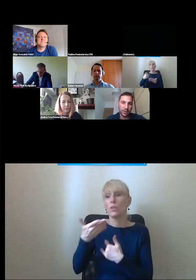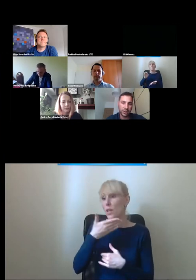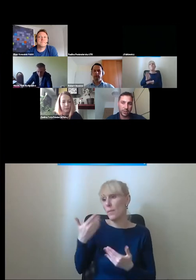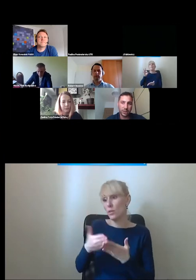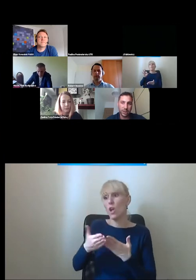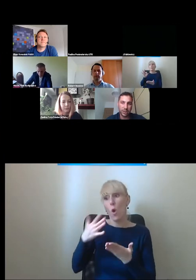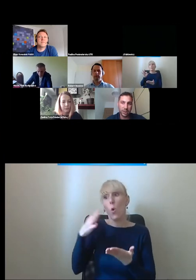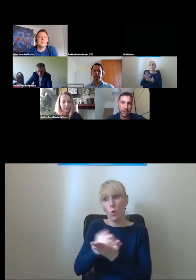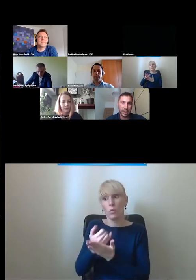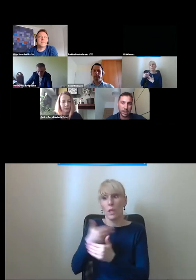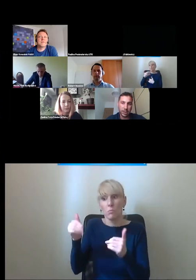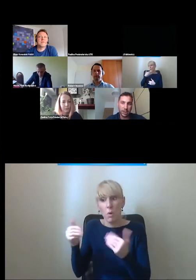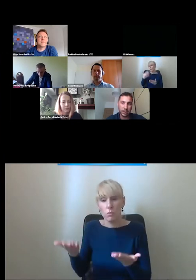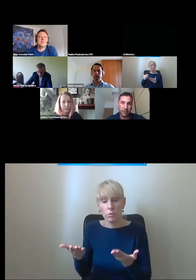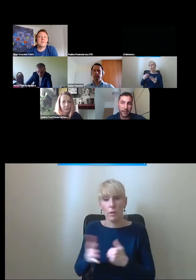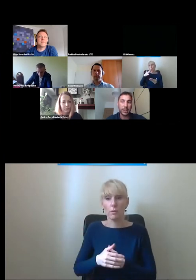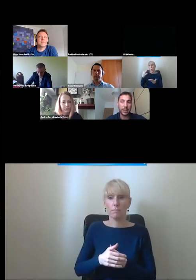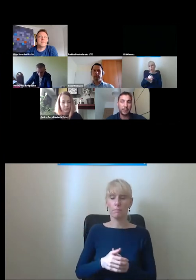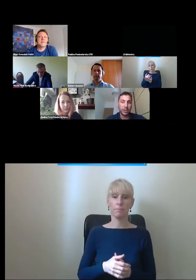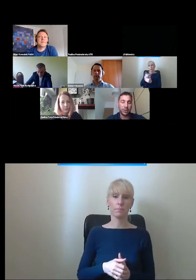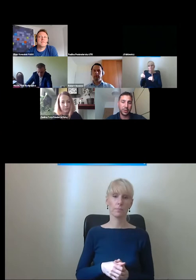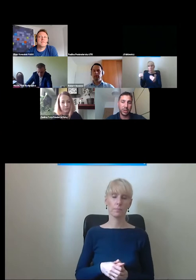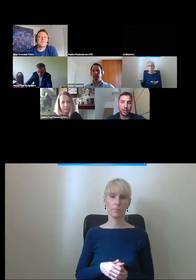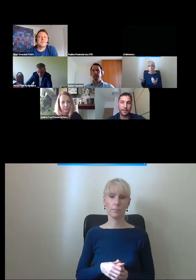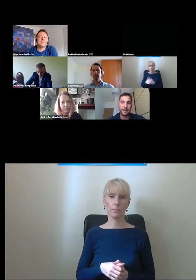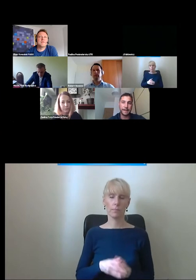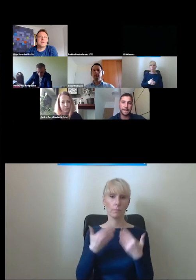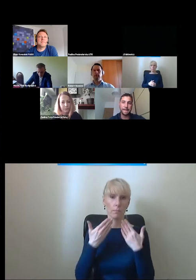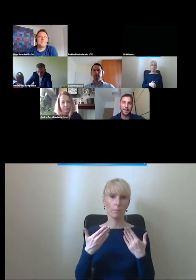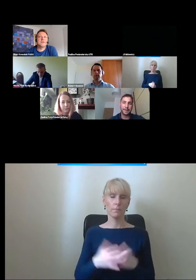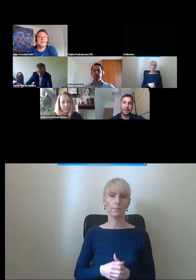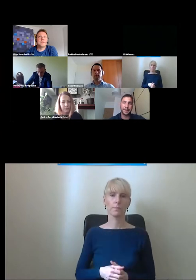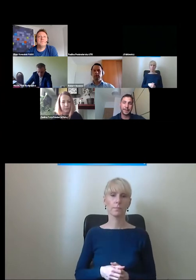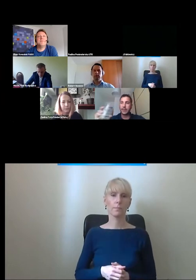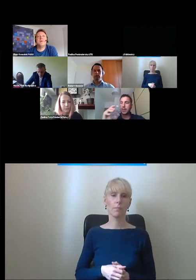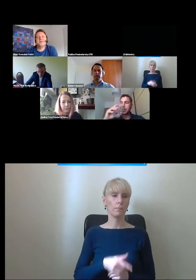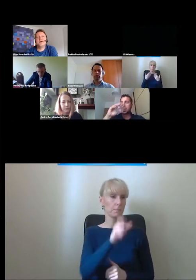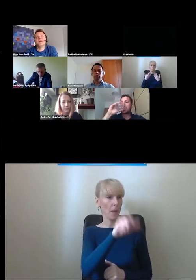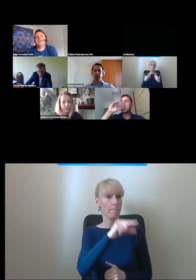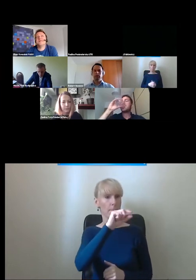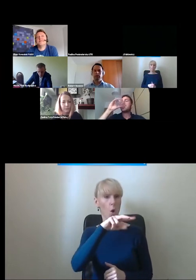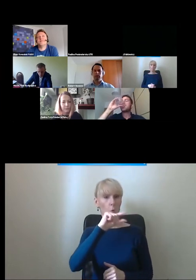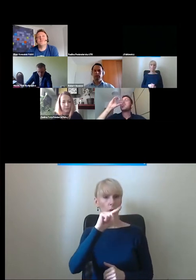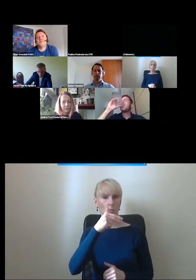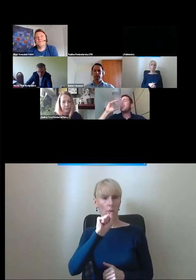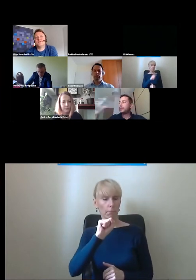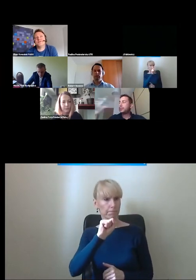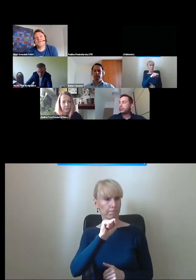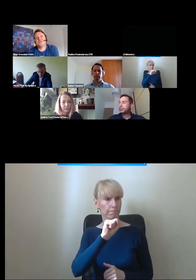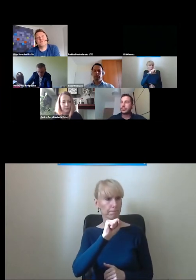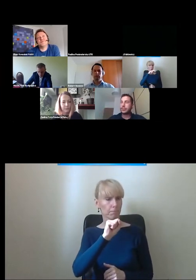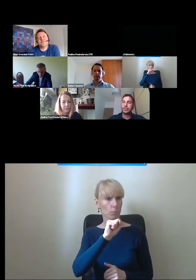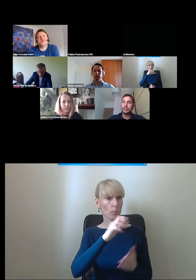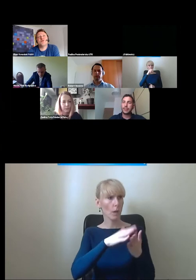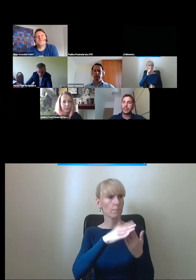będą mogli z nich skorzystać wtedy, kiedy będzie to potrzebne. Okej, dzięki. Paulina, gdybyś mogła powiedzieć